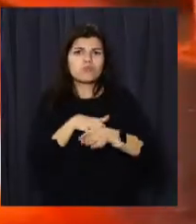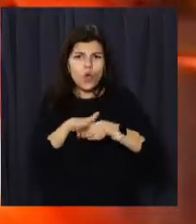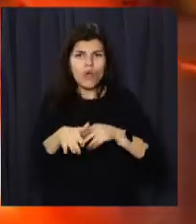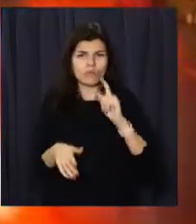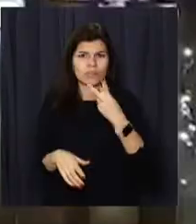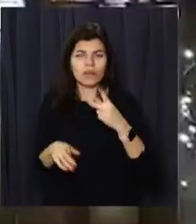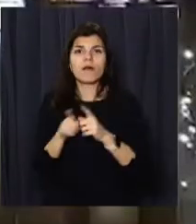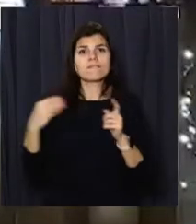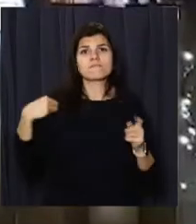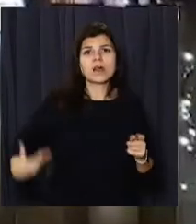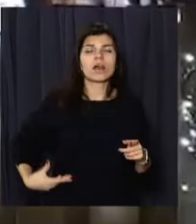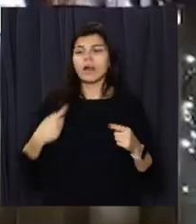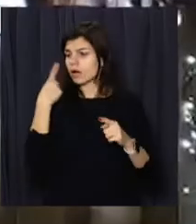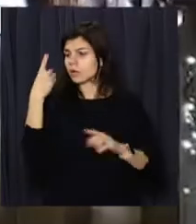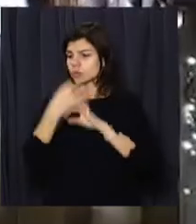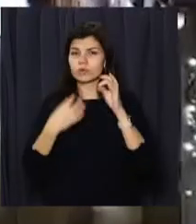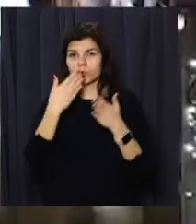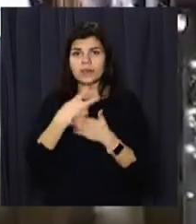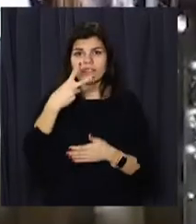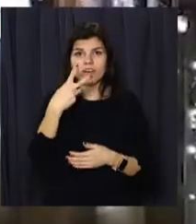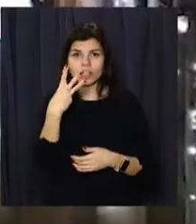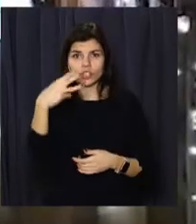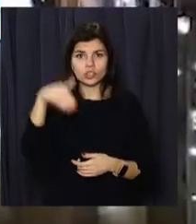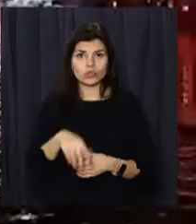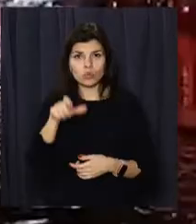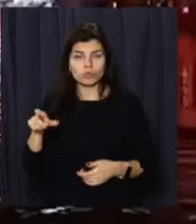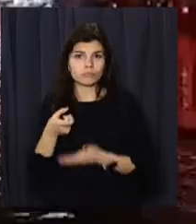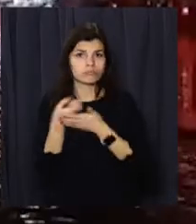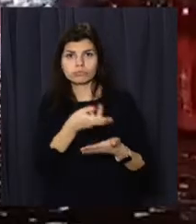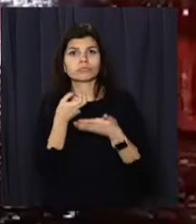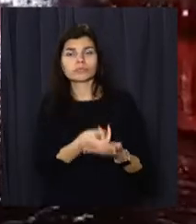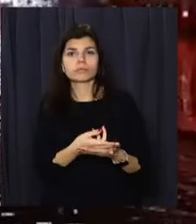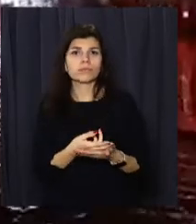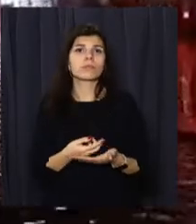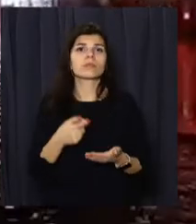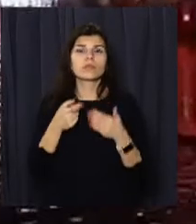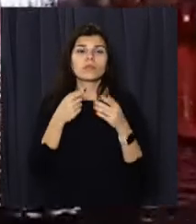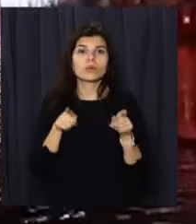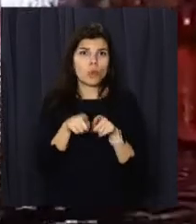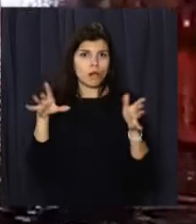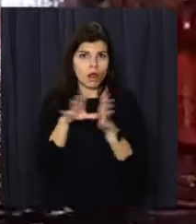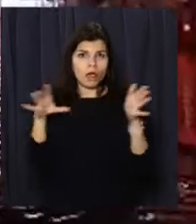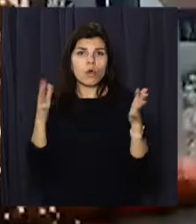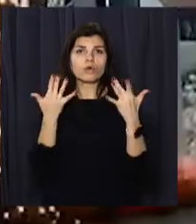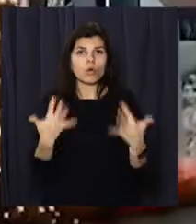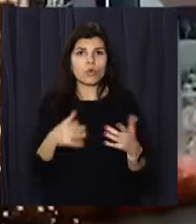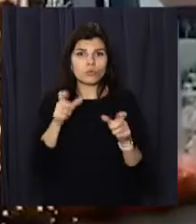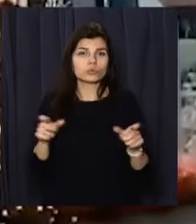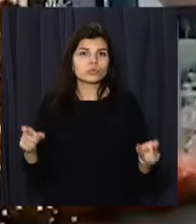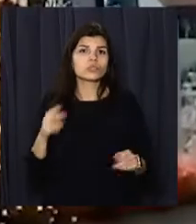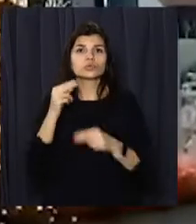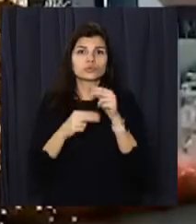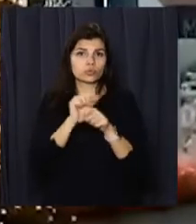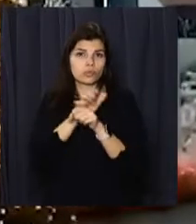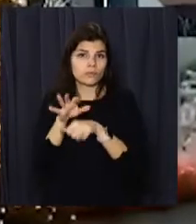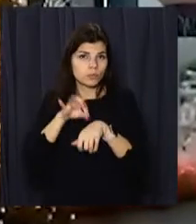Зокрема, у Франції за останню добу майже 23 тисячі людей госпіталізували. Востаннє таку рекордну кількість пацієнтів через